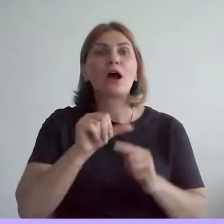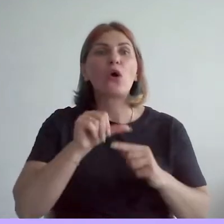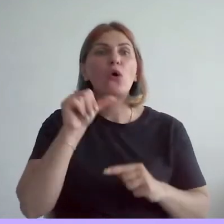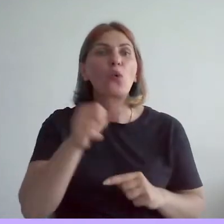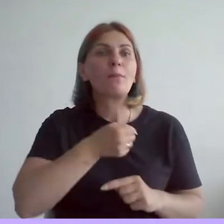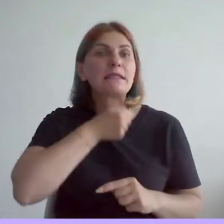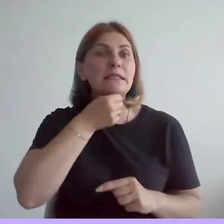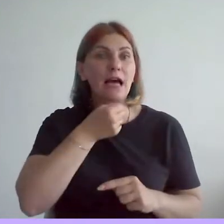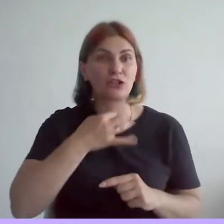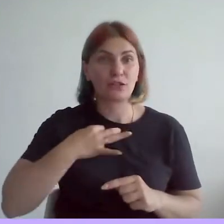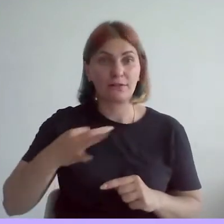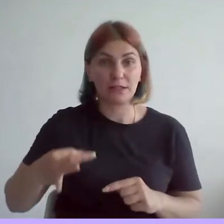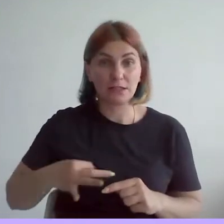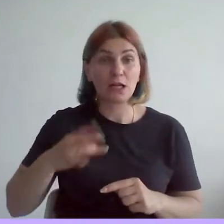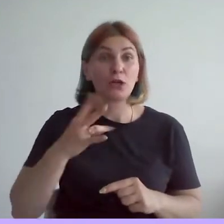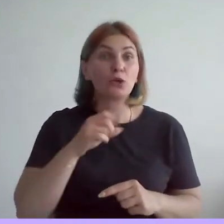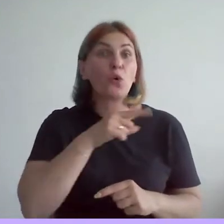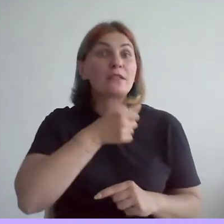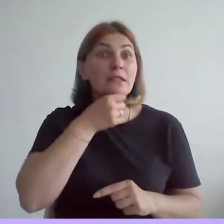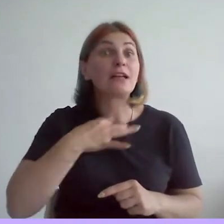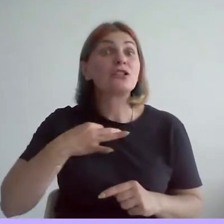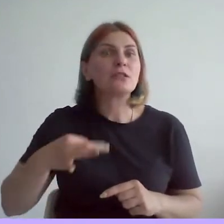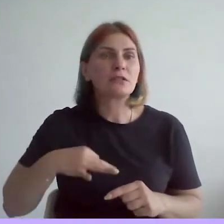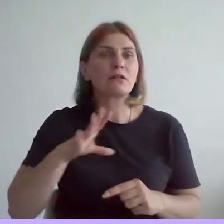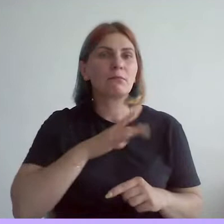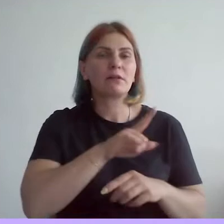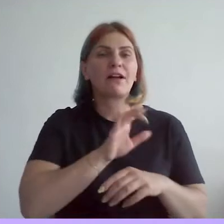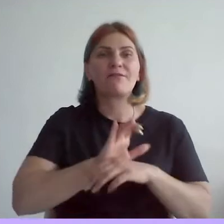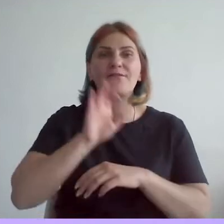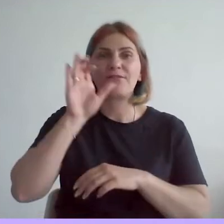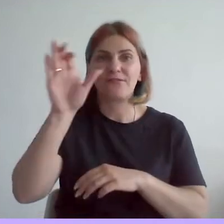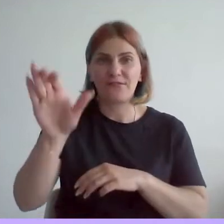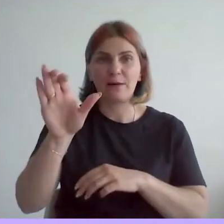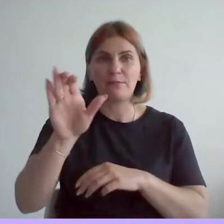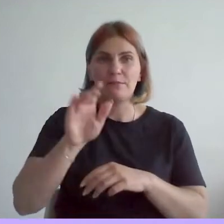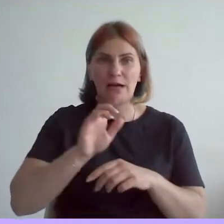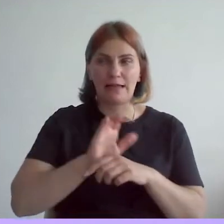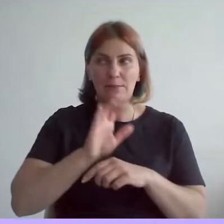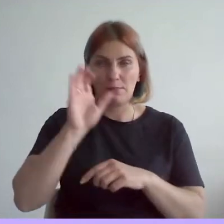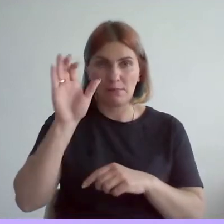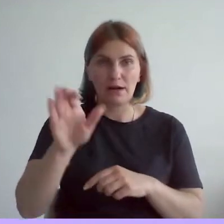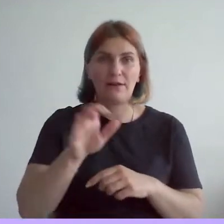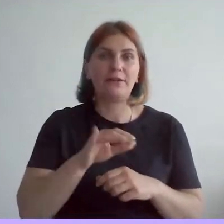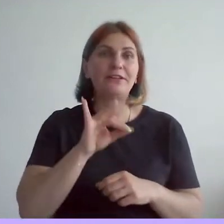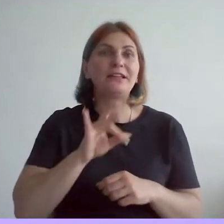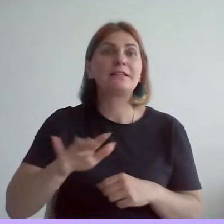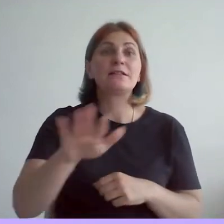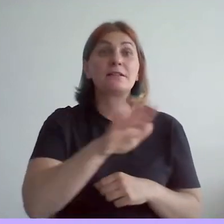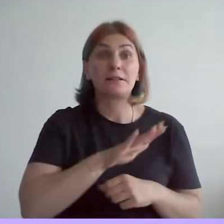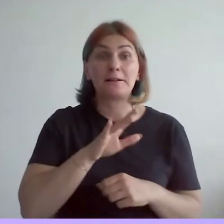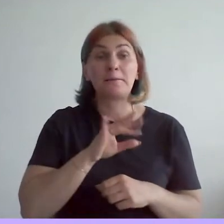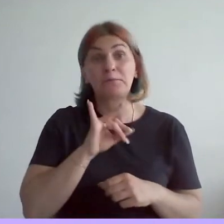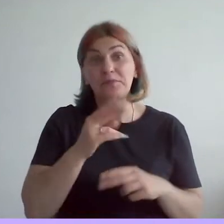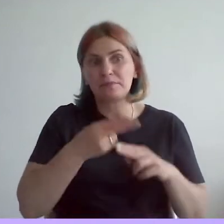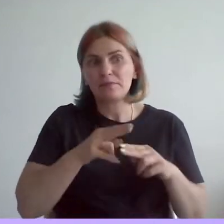позже был выслан из страны большевиками. И на этом, казалось бы,